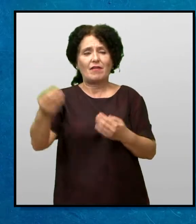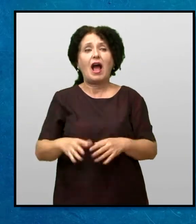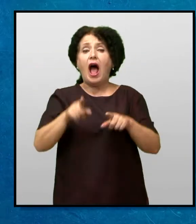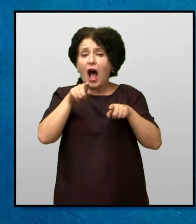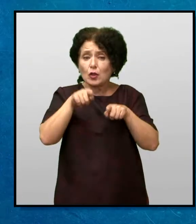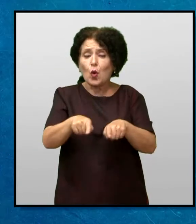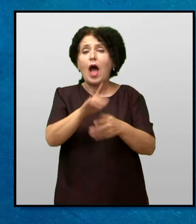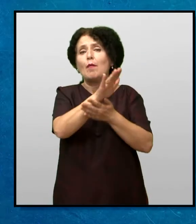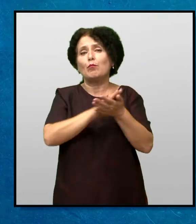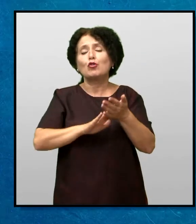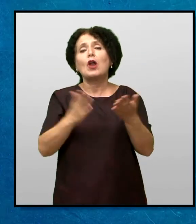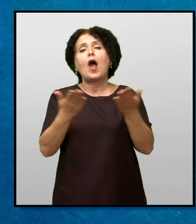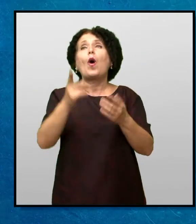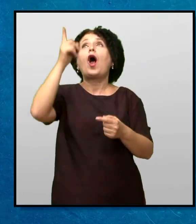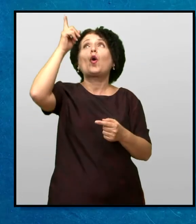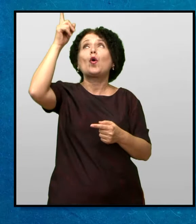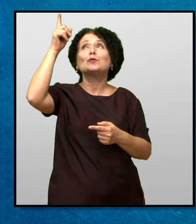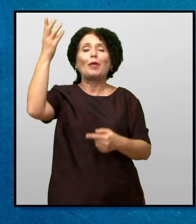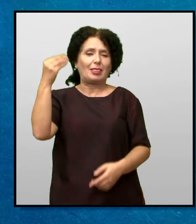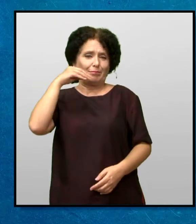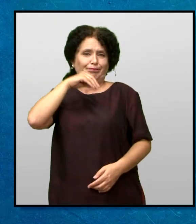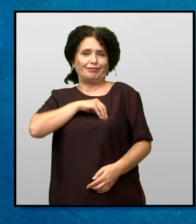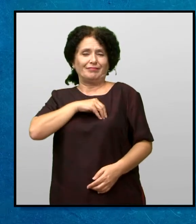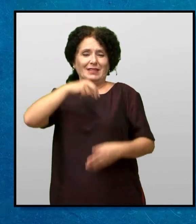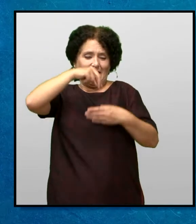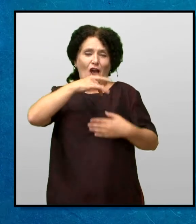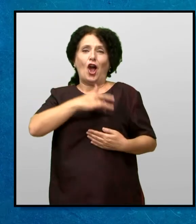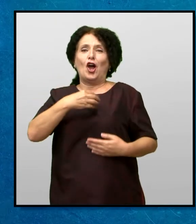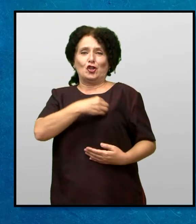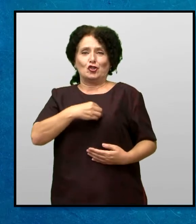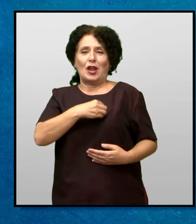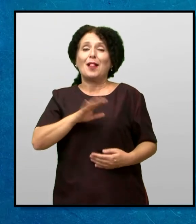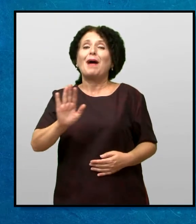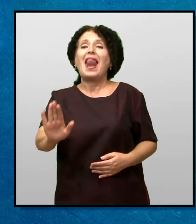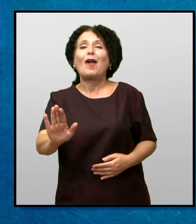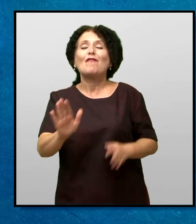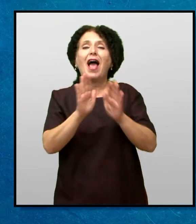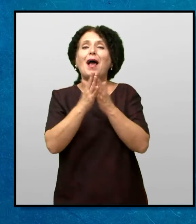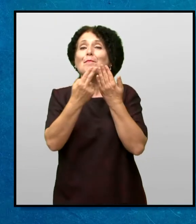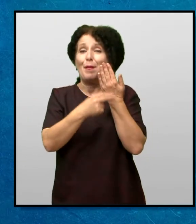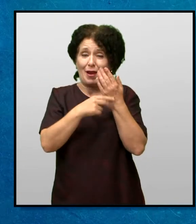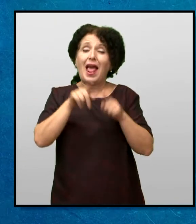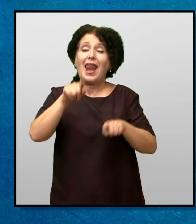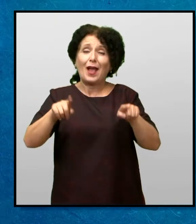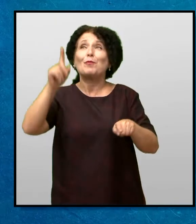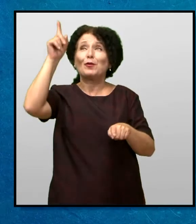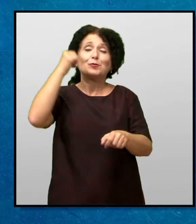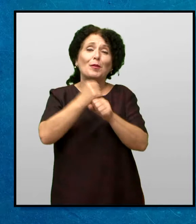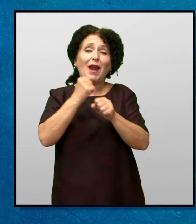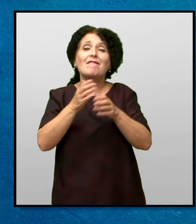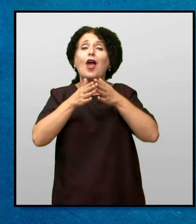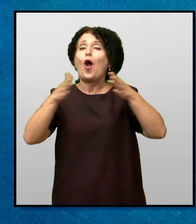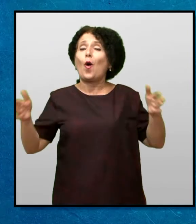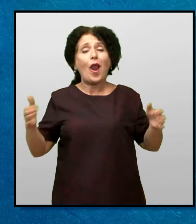А сето тоа почна кога Господи всади намери желба да има своја Библија Понекогаш Бог прави